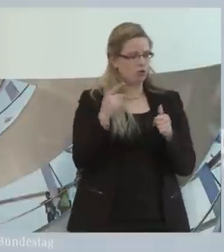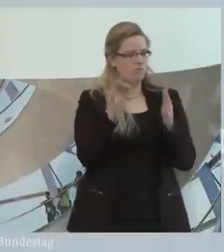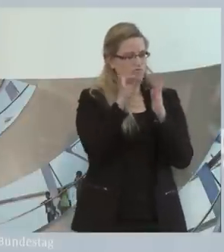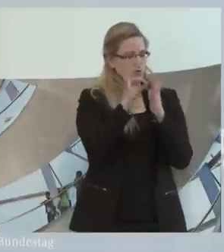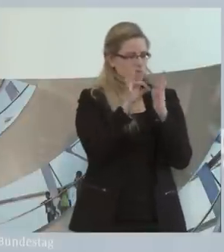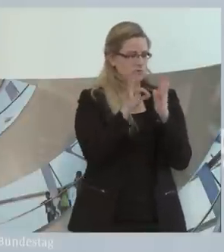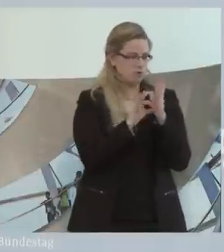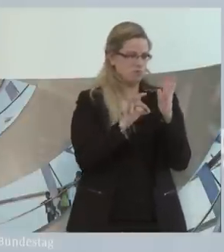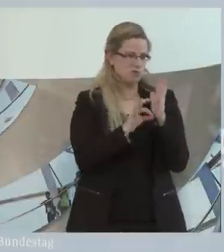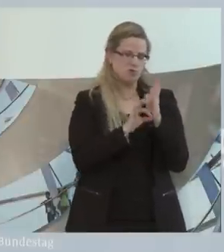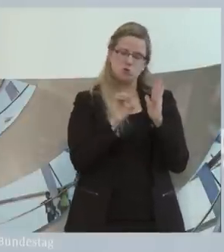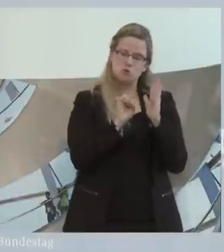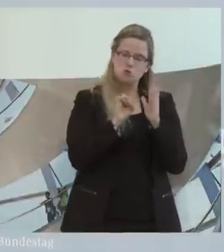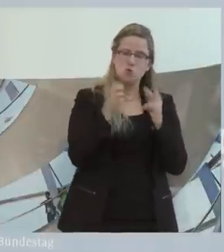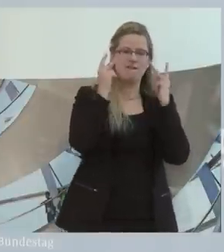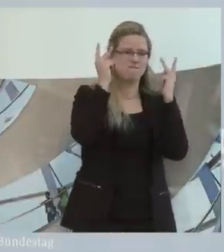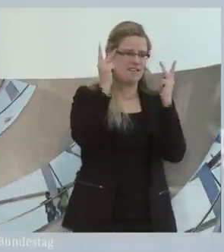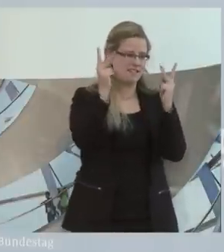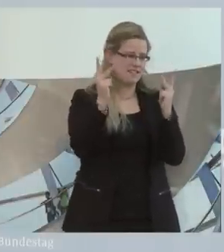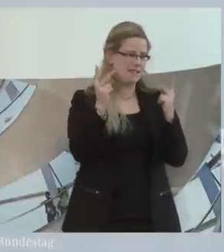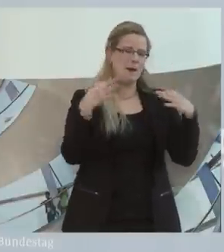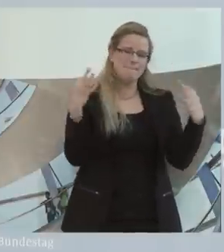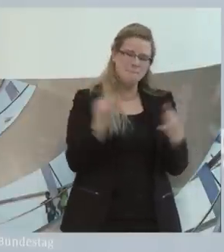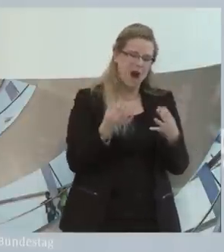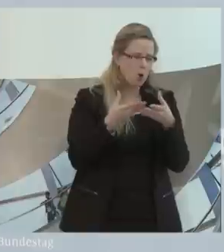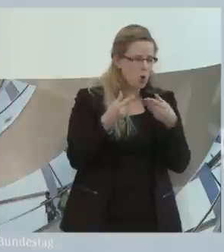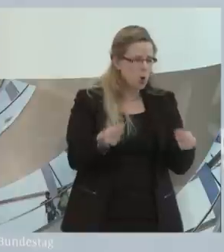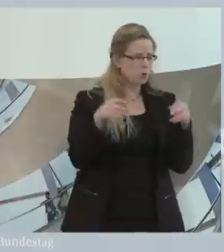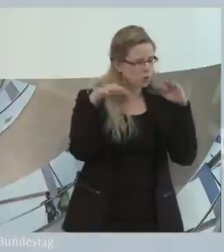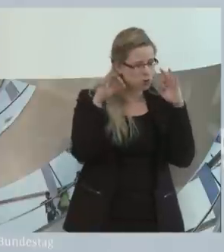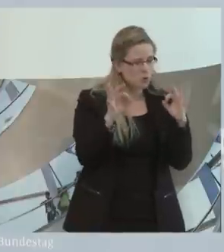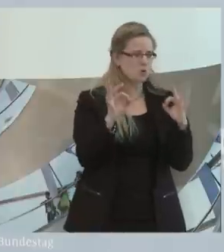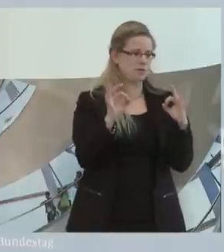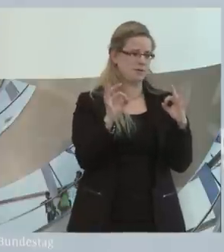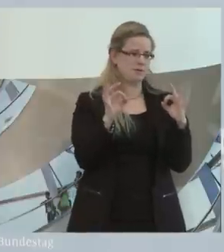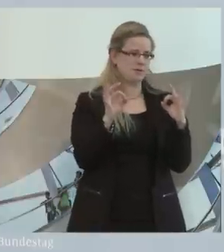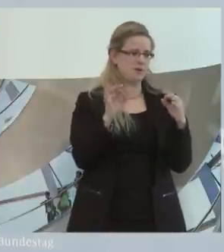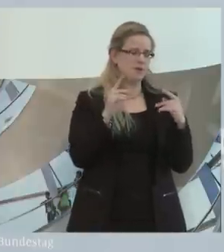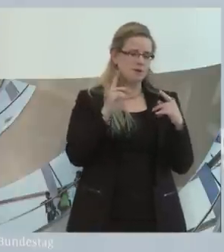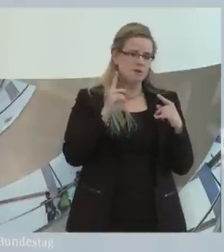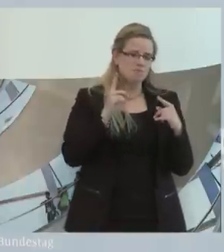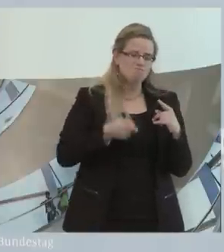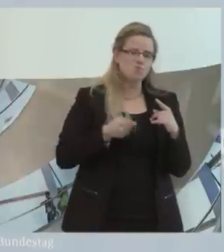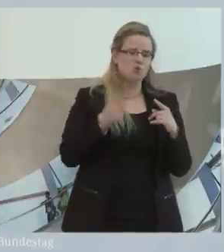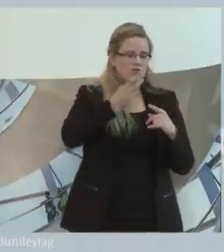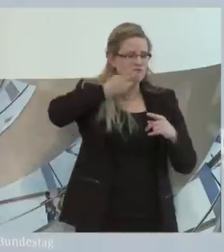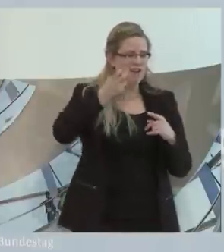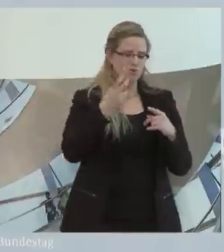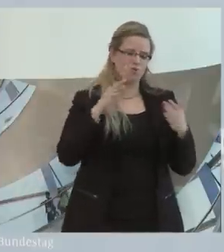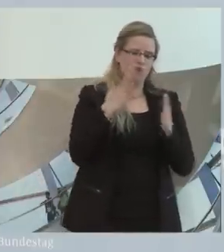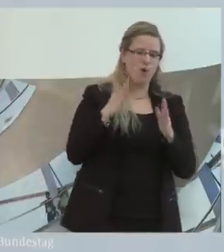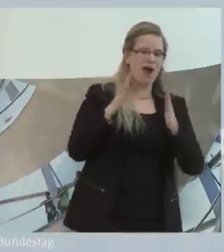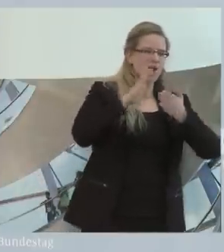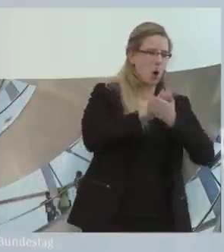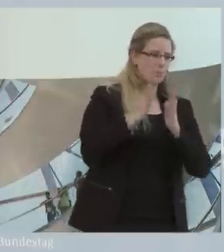einmal besondere Bedeutung. Wir müssen kluge Lösungen finden. Wir sollten so gut wie möglich Kompromisse im Vorfeld öffentlicher Debatten